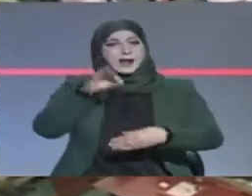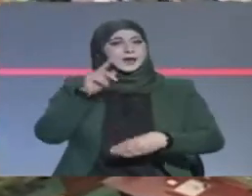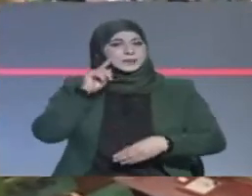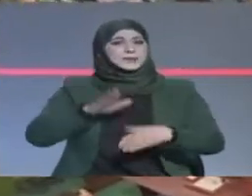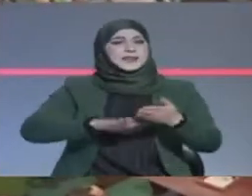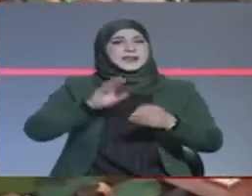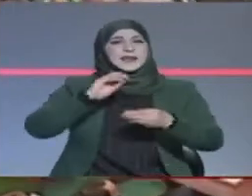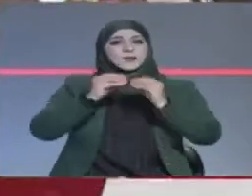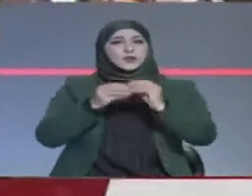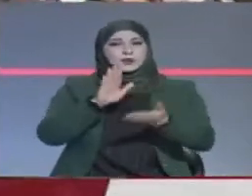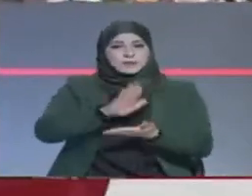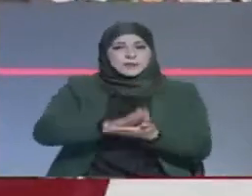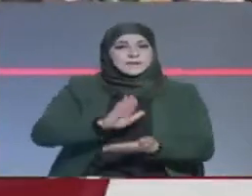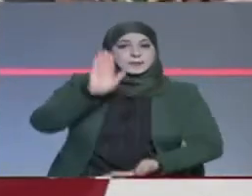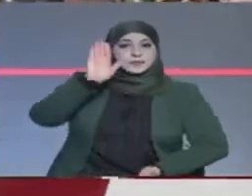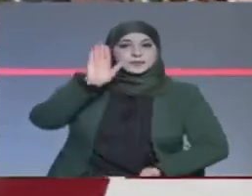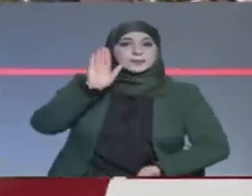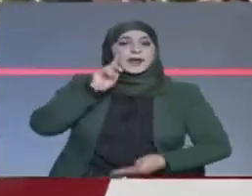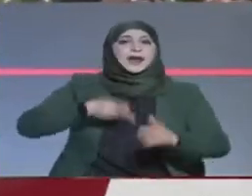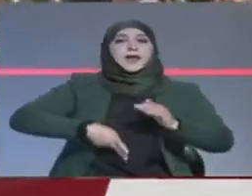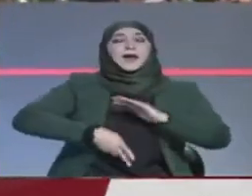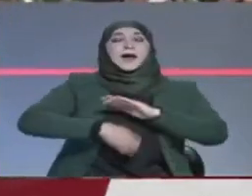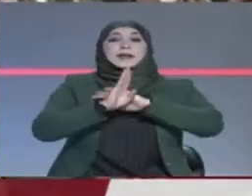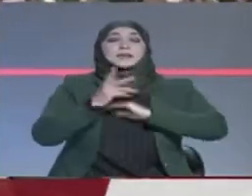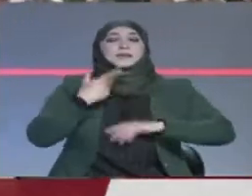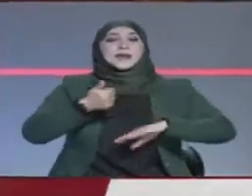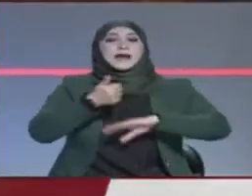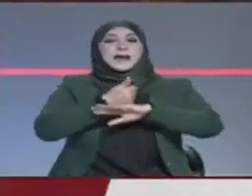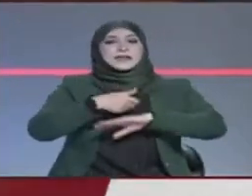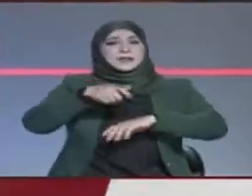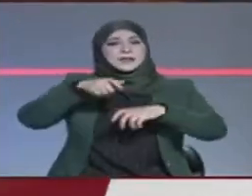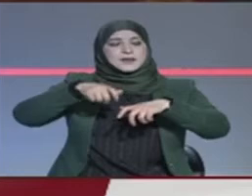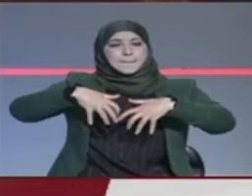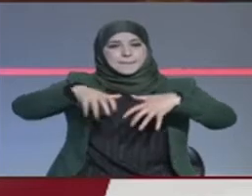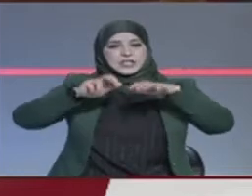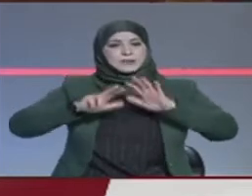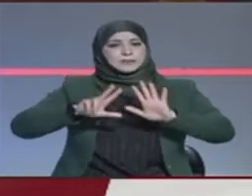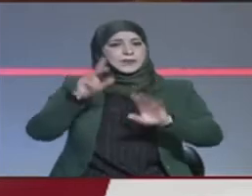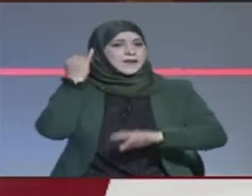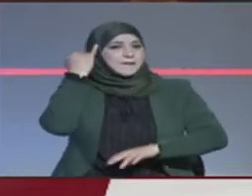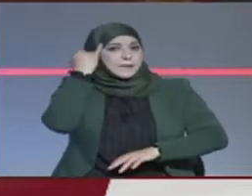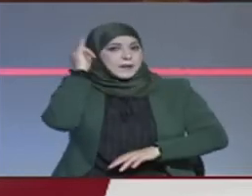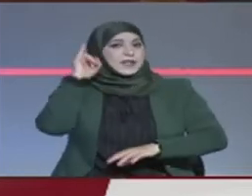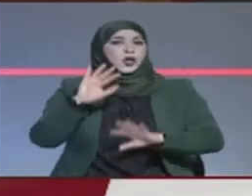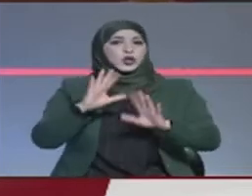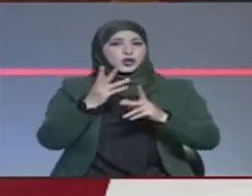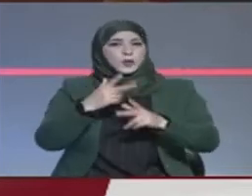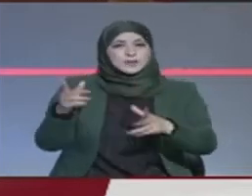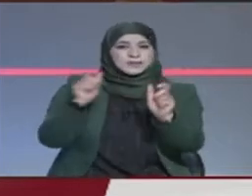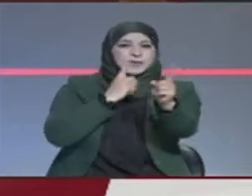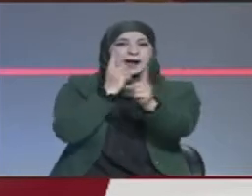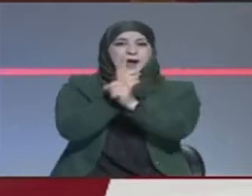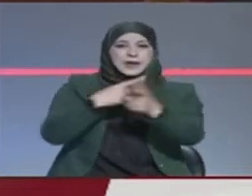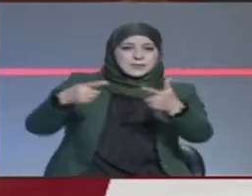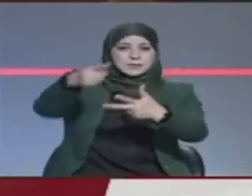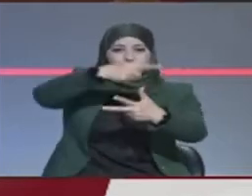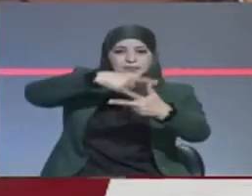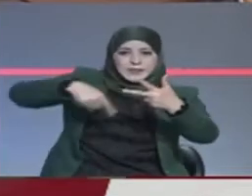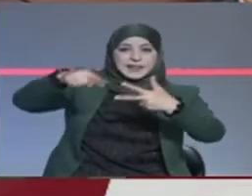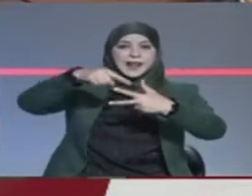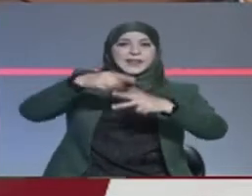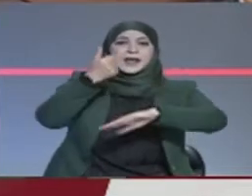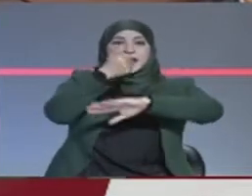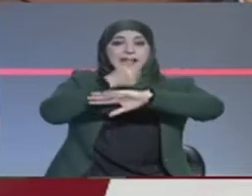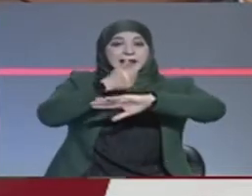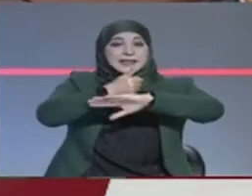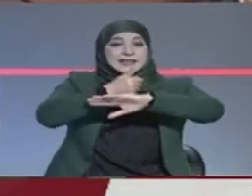اليمين الدستورية أطلق رئيس مجلس نواب الشعب رشد الغنوشي مبادرة مفادها عقد لقاء ثلاثي يجمع الرؤساء الثلاثة